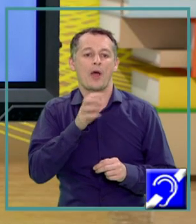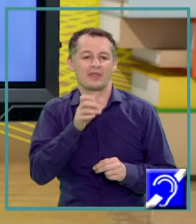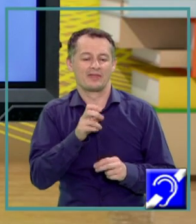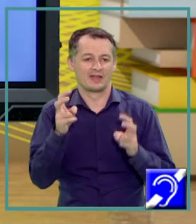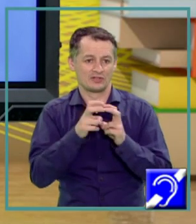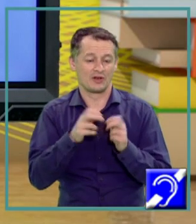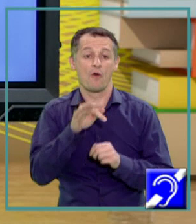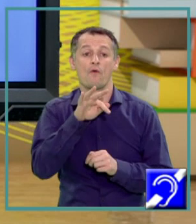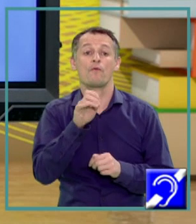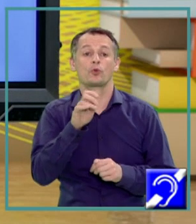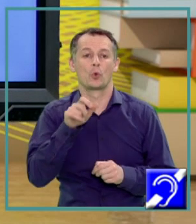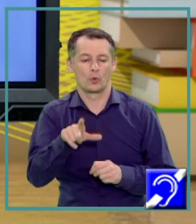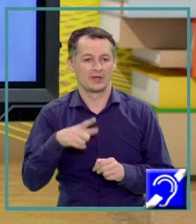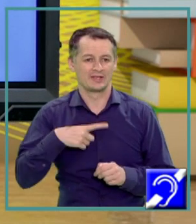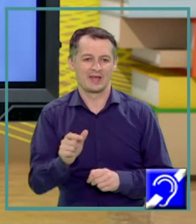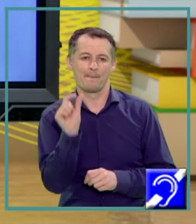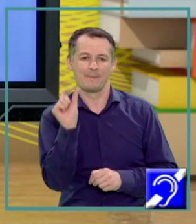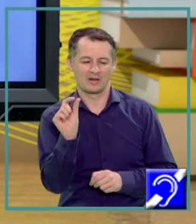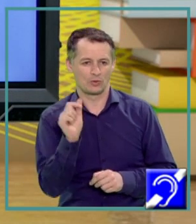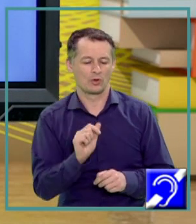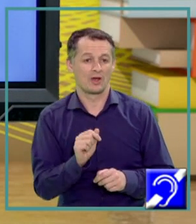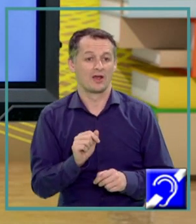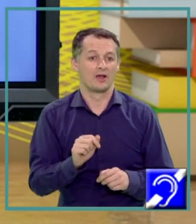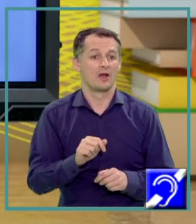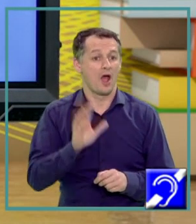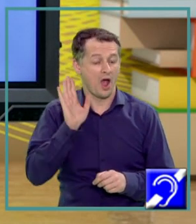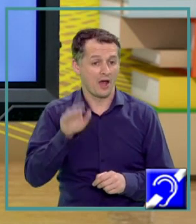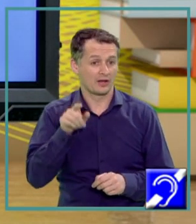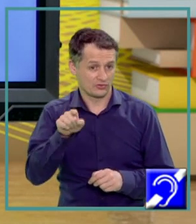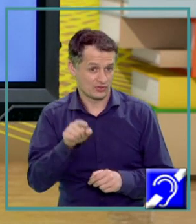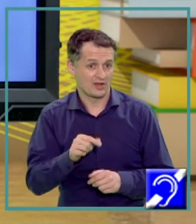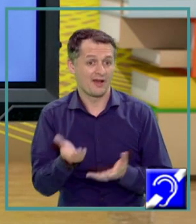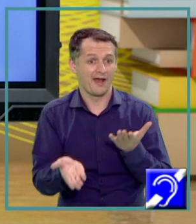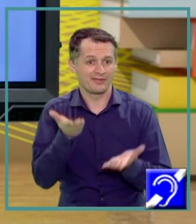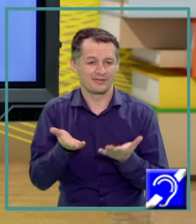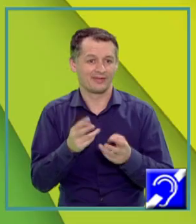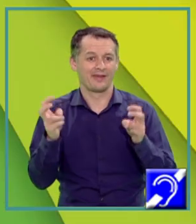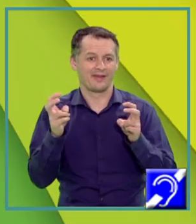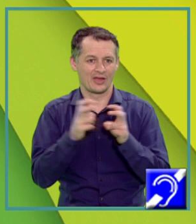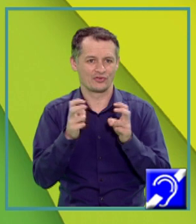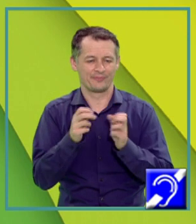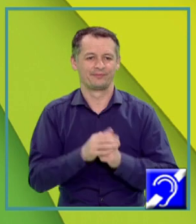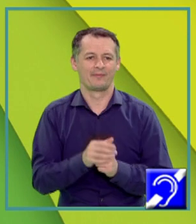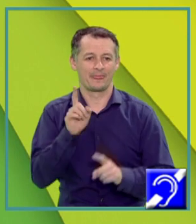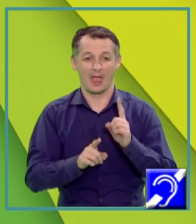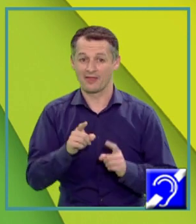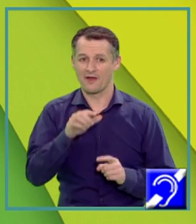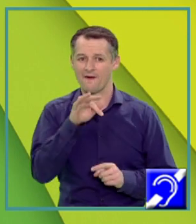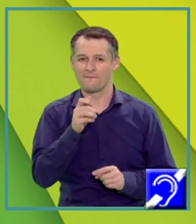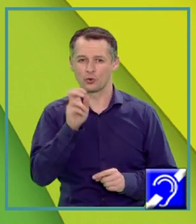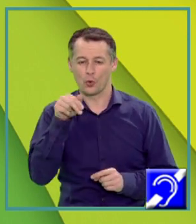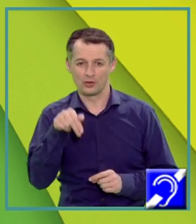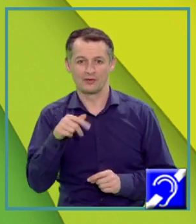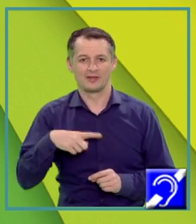Fotonul este particula posesoare a acestei cantități de energie. Dacă fotonul este